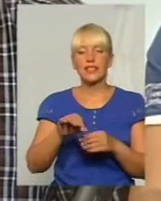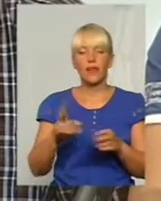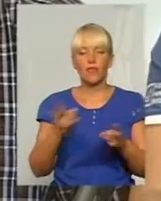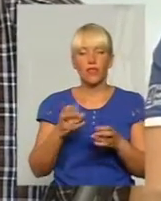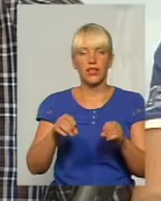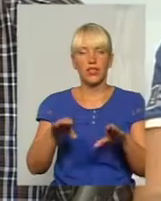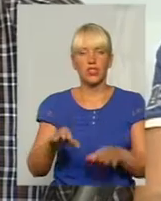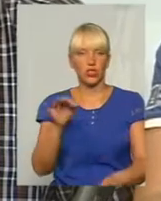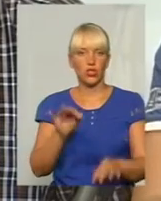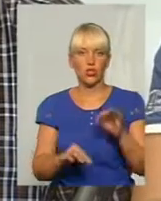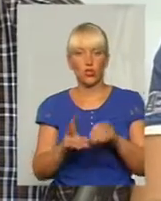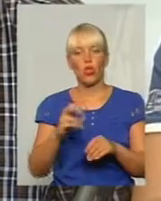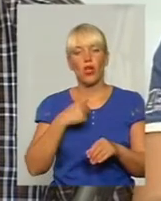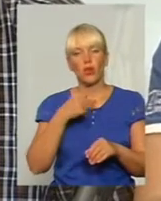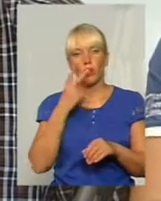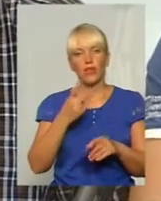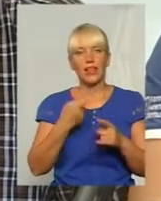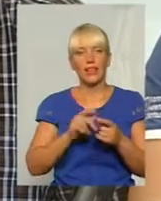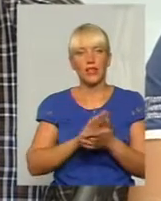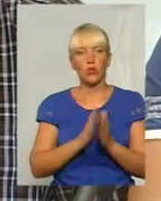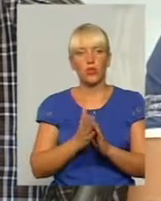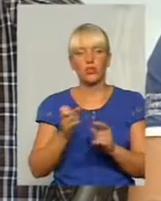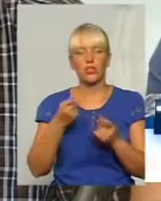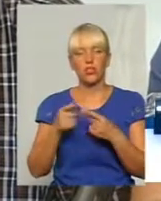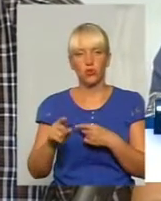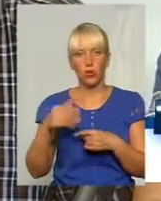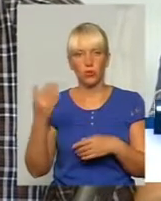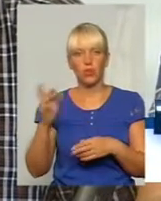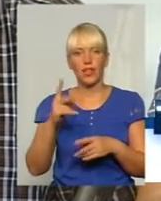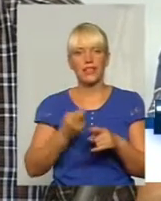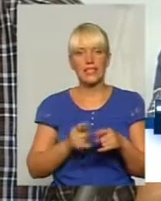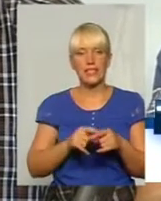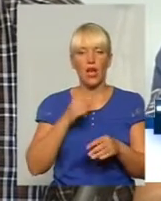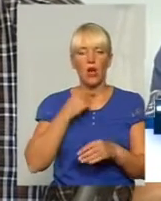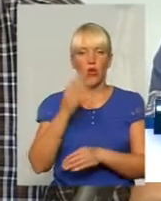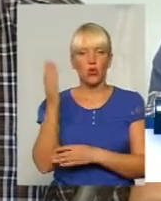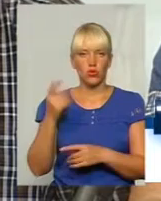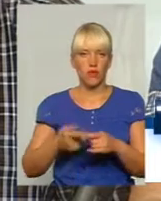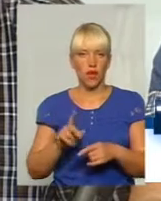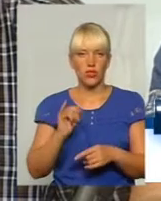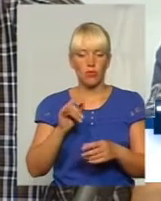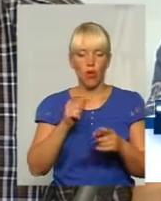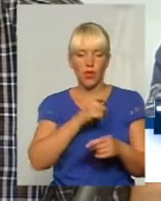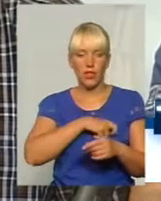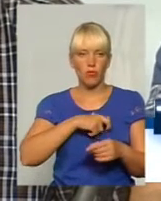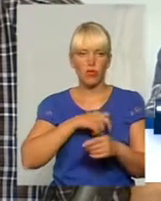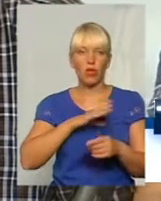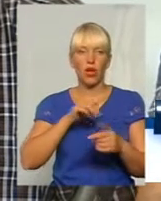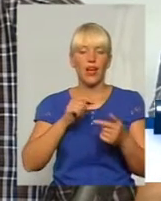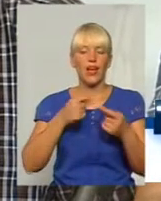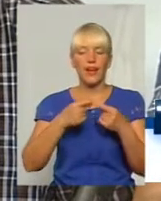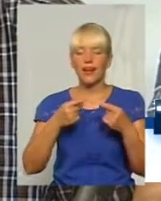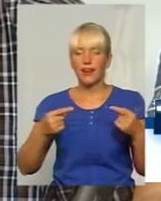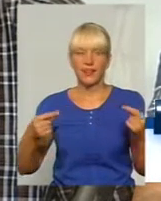подивився на ситуацію з іншого боку. Як це голосувалося? Тобто по кожному депутату була абсолютно різна ситуація, навіть якщо взяти